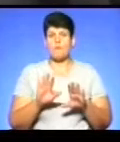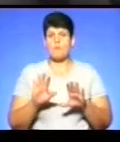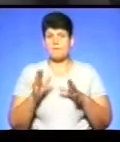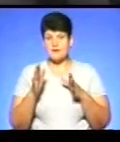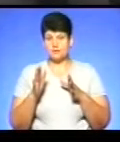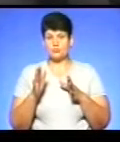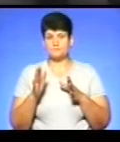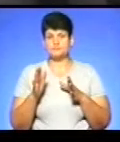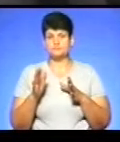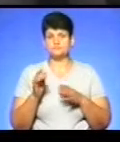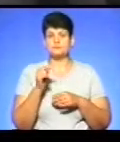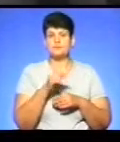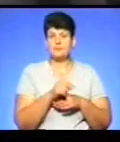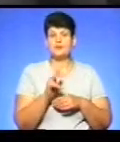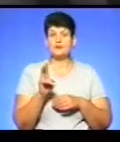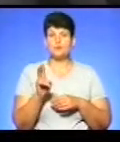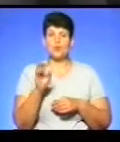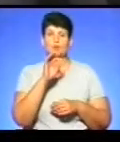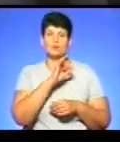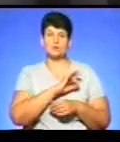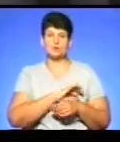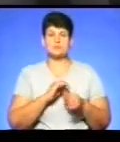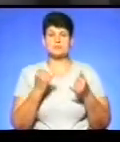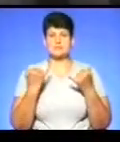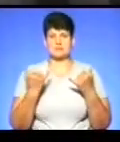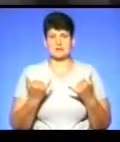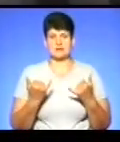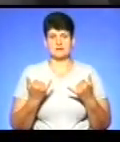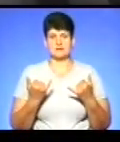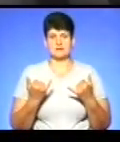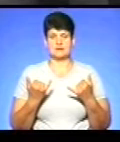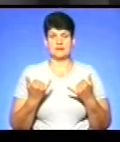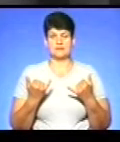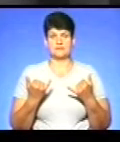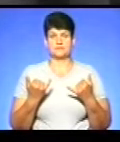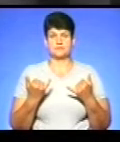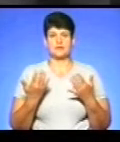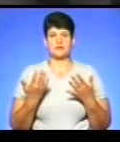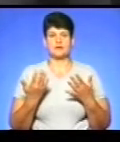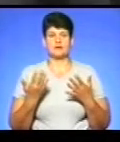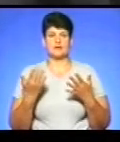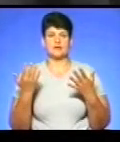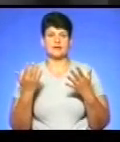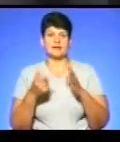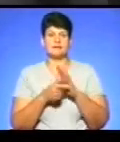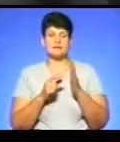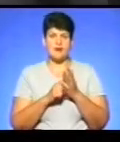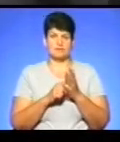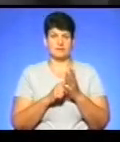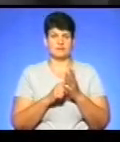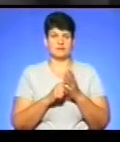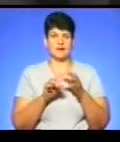ті, хто користується зараз кімнатними антенами, зовнішніми антенами, чи колективними антенами,